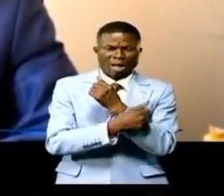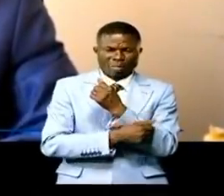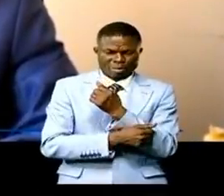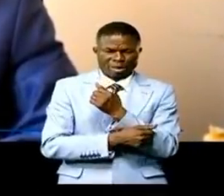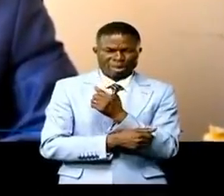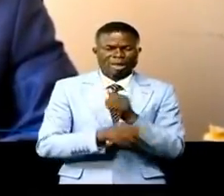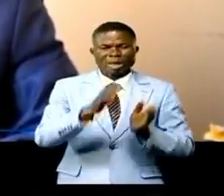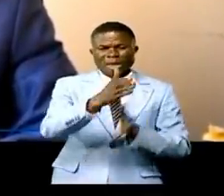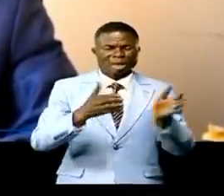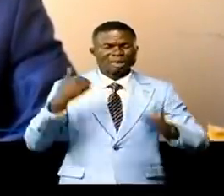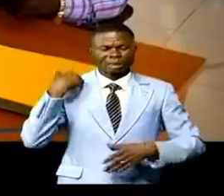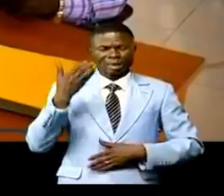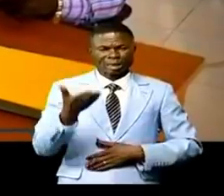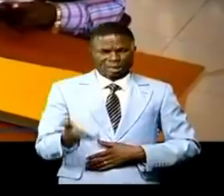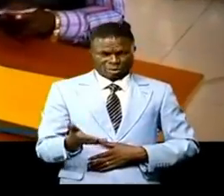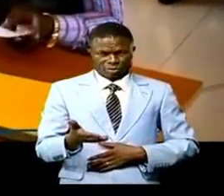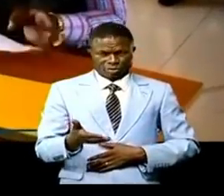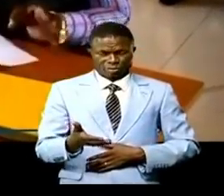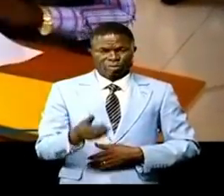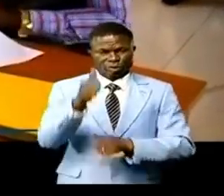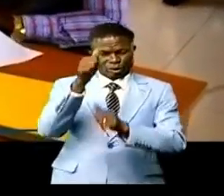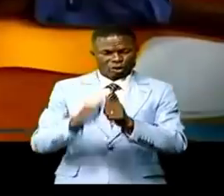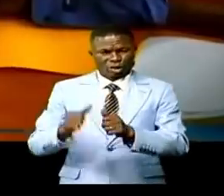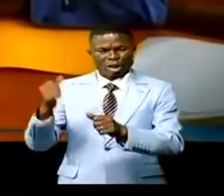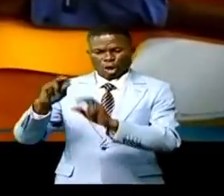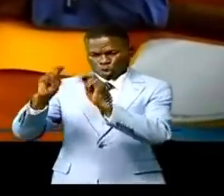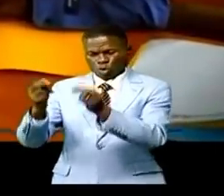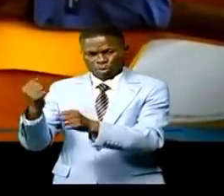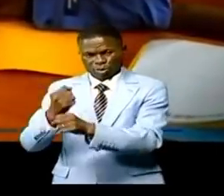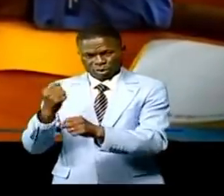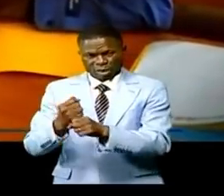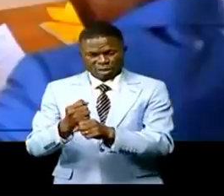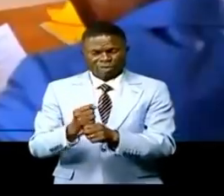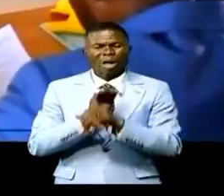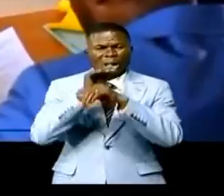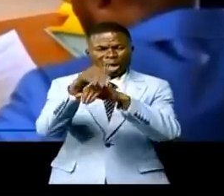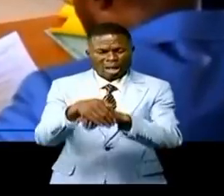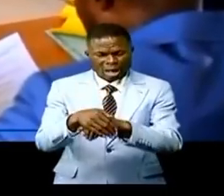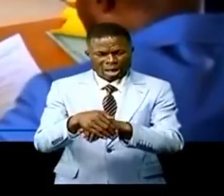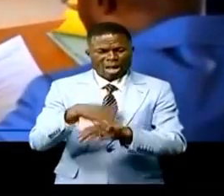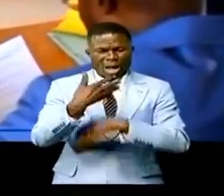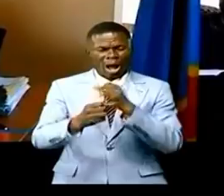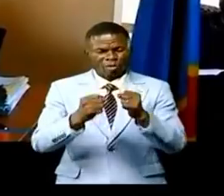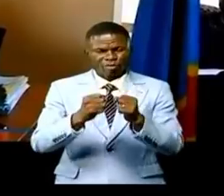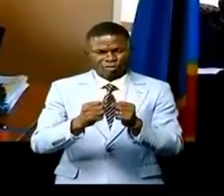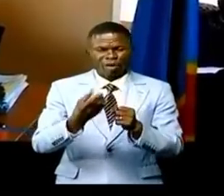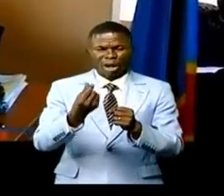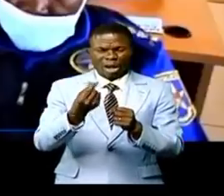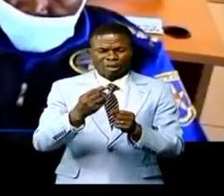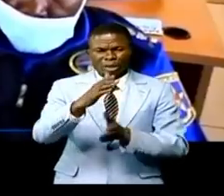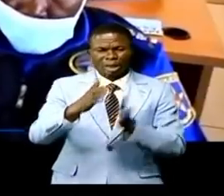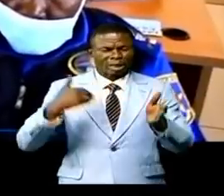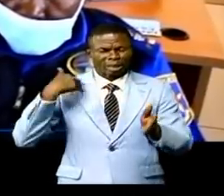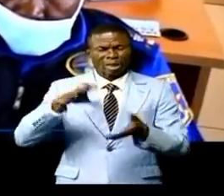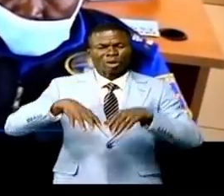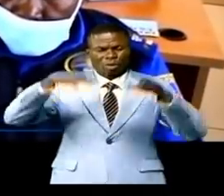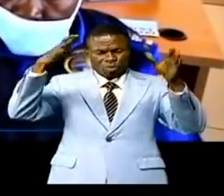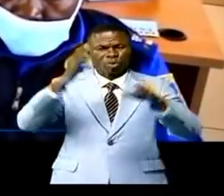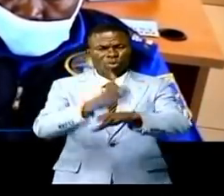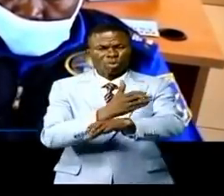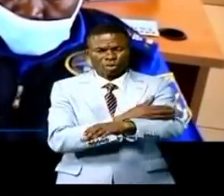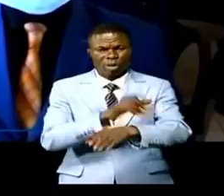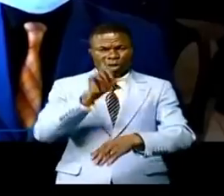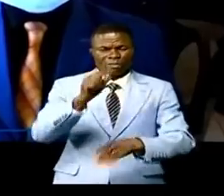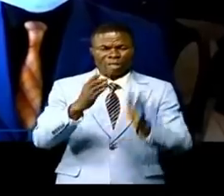lui assignées. Chaque service opérationnel doit s'engager à mobiliser les recettes pour atteindre un taux d'accroissement de